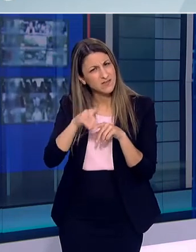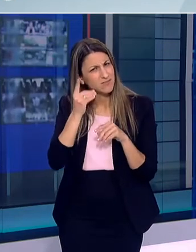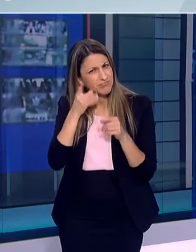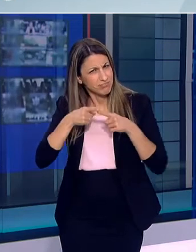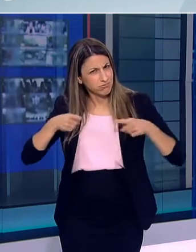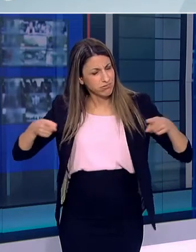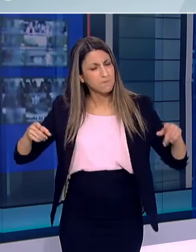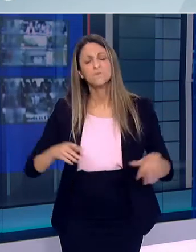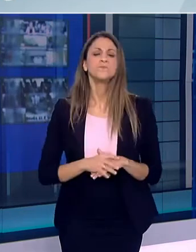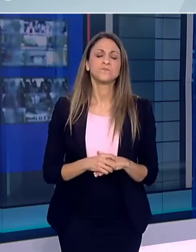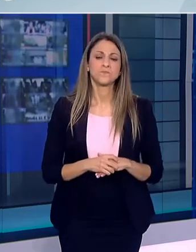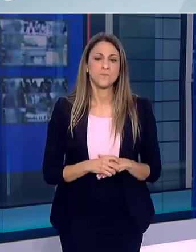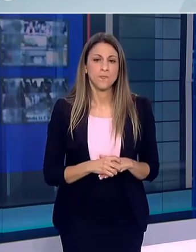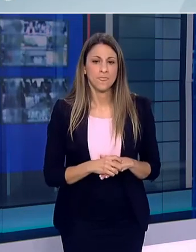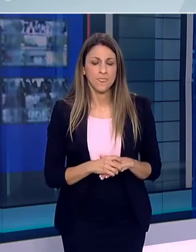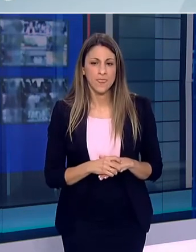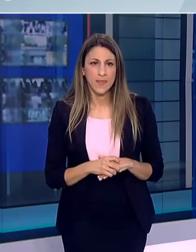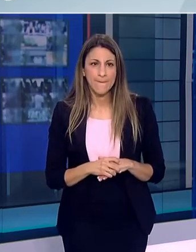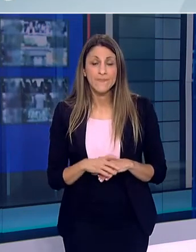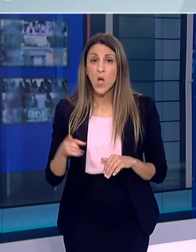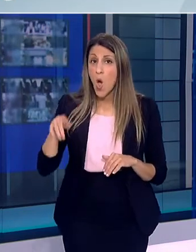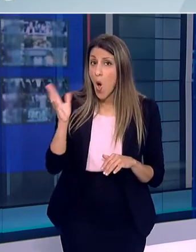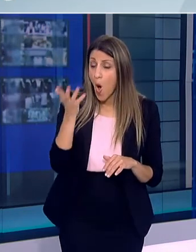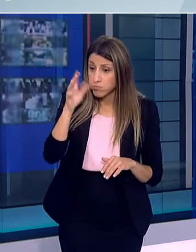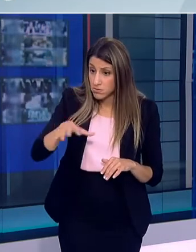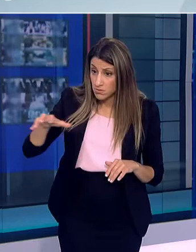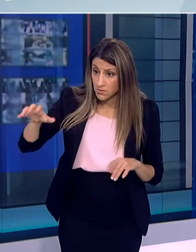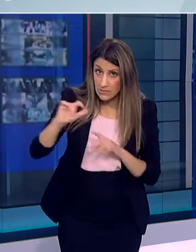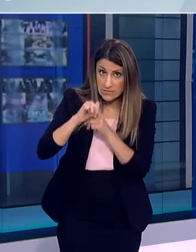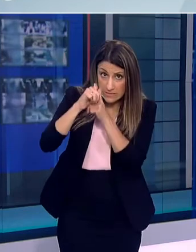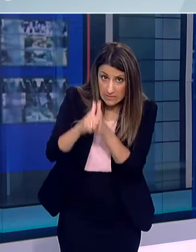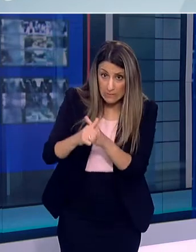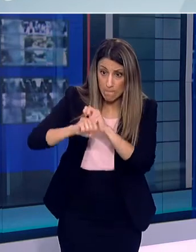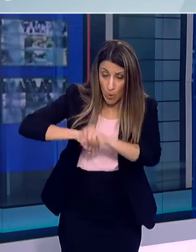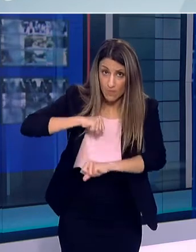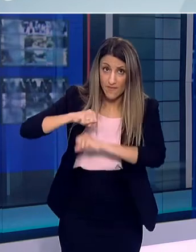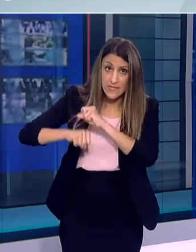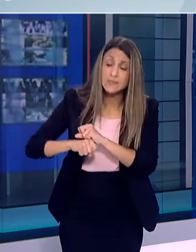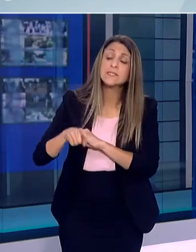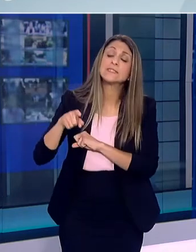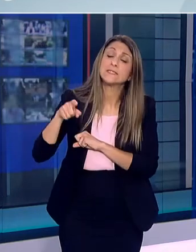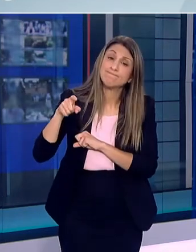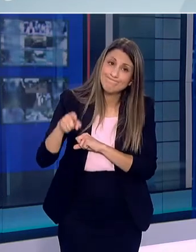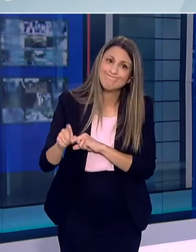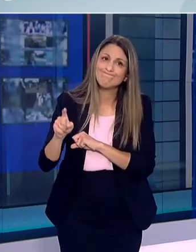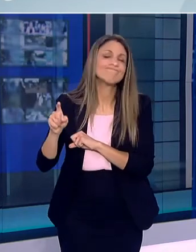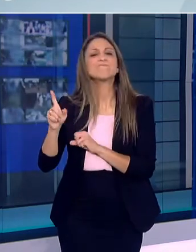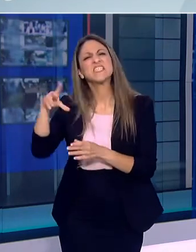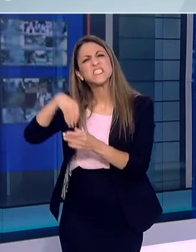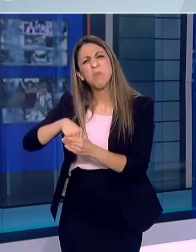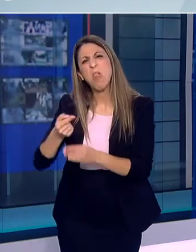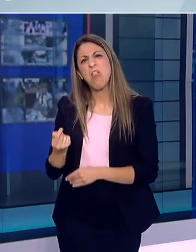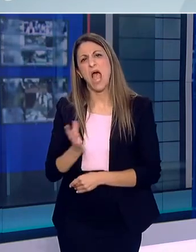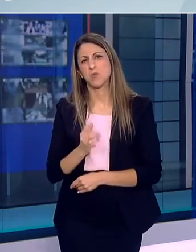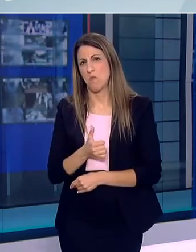αλλά σε όσα μέρη προσπάθησαν να τα εφαρμόσουν υπήρξε και συμμετοχή η οποία δεν ήταν τόσο εντυπωσιακή